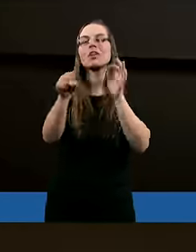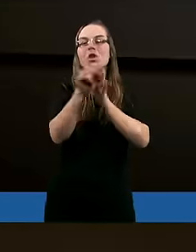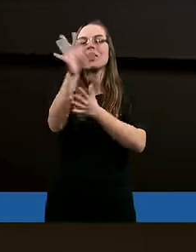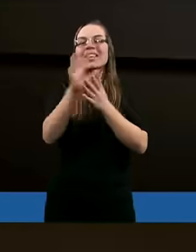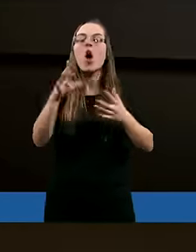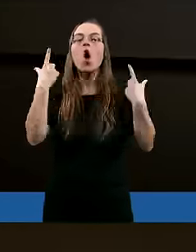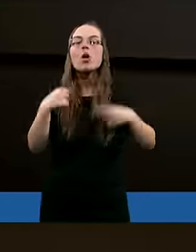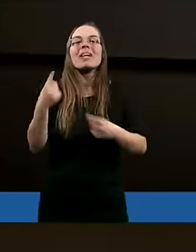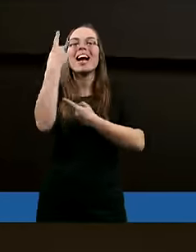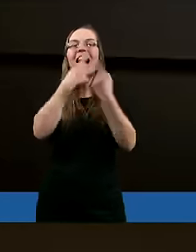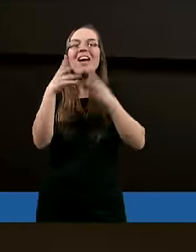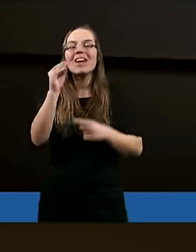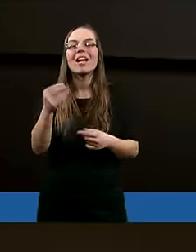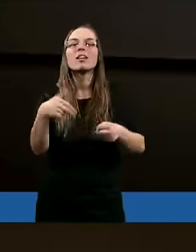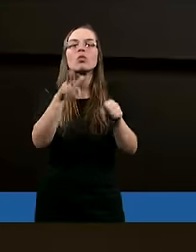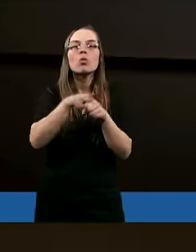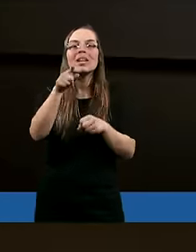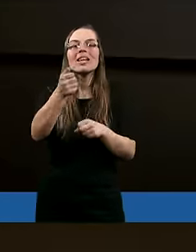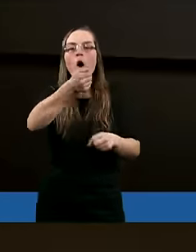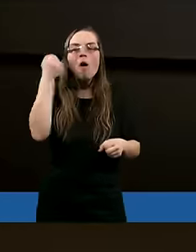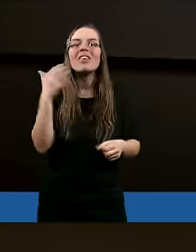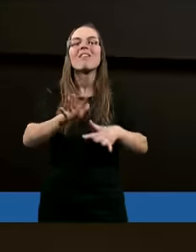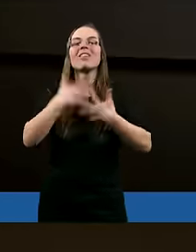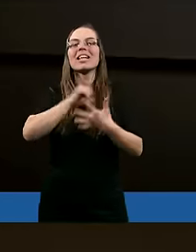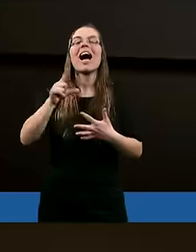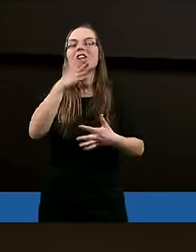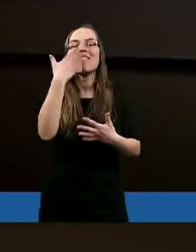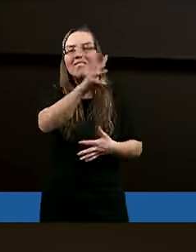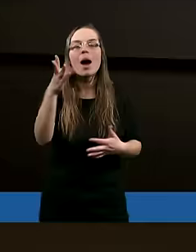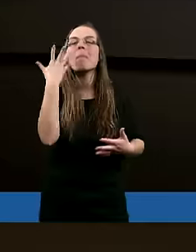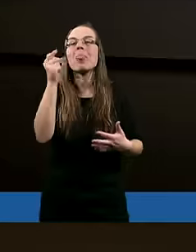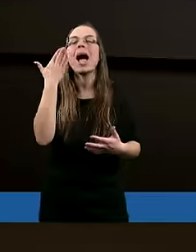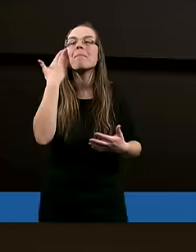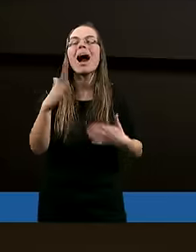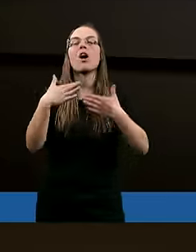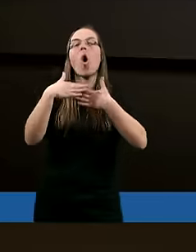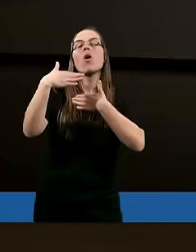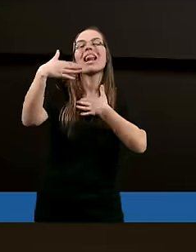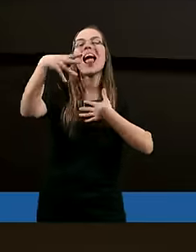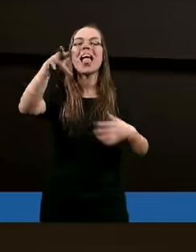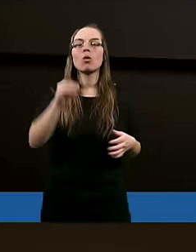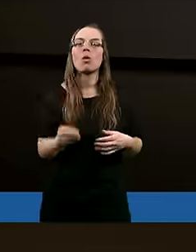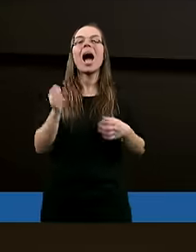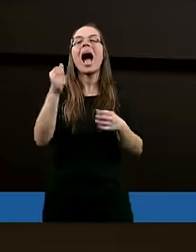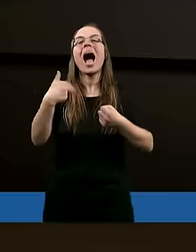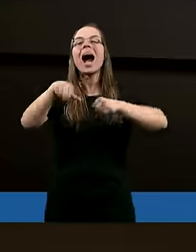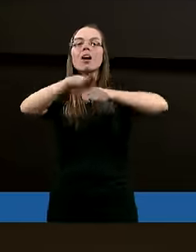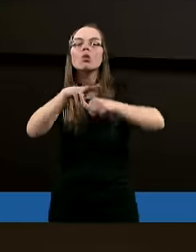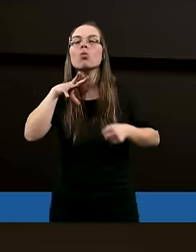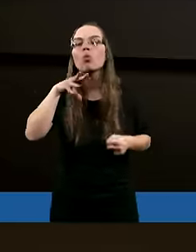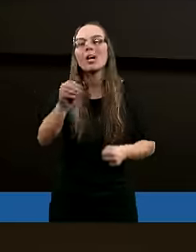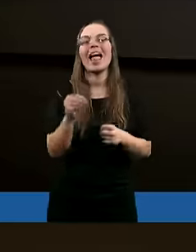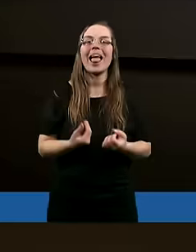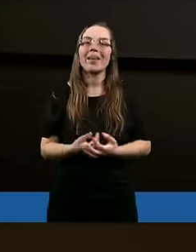osobistej refleksji. Które z tych owoców wydają wam się takie najbardziej wam odległe? A które,